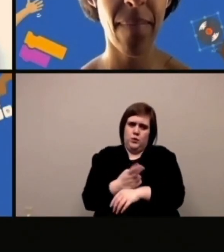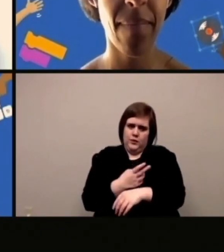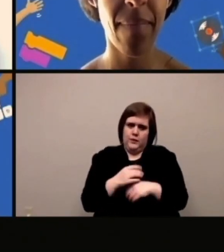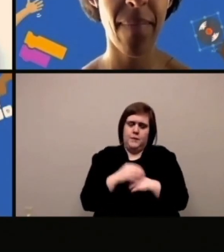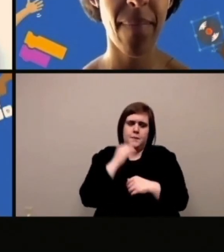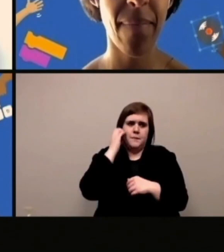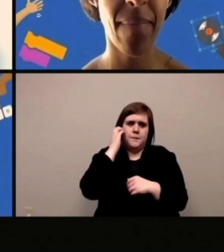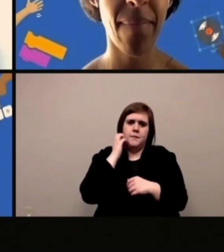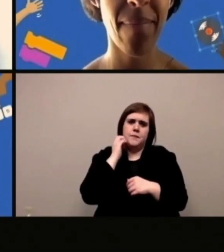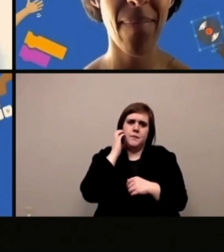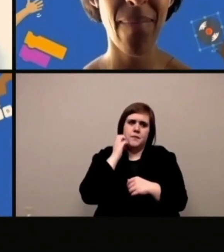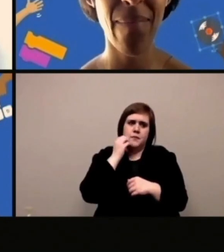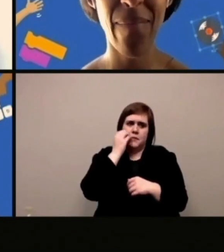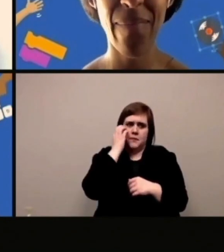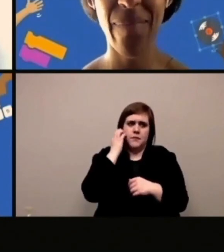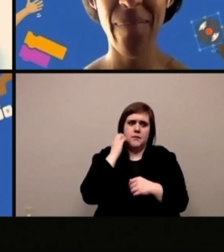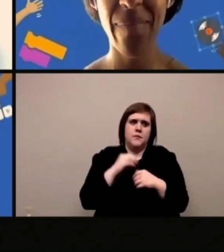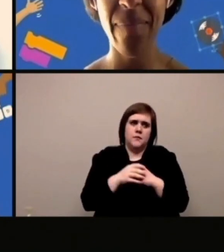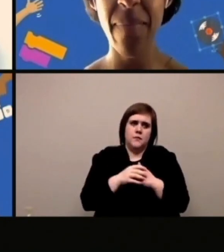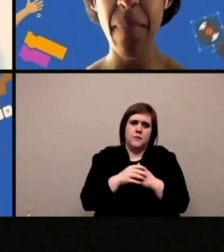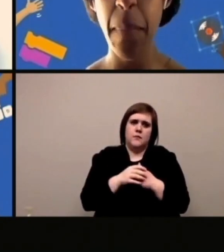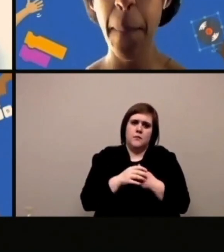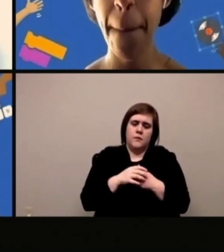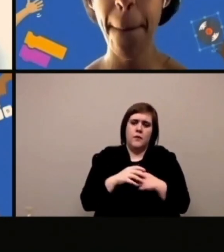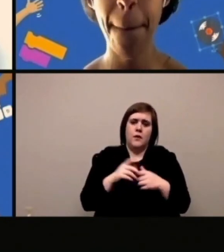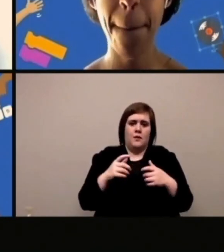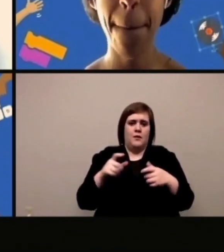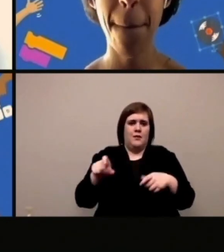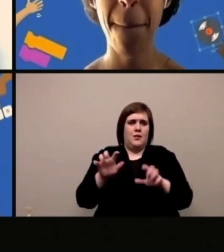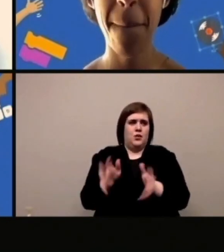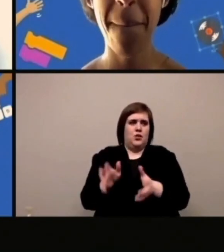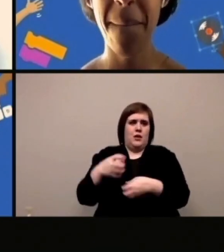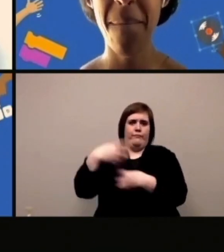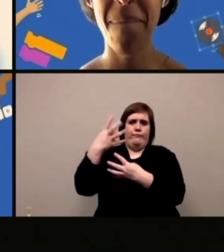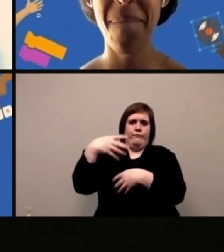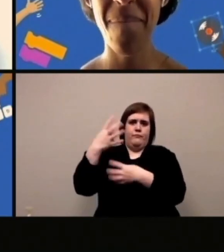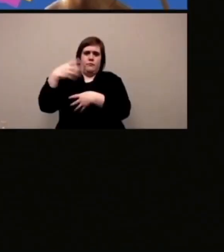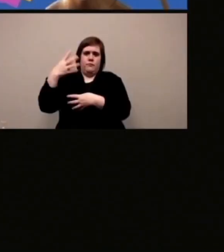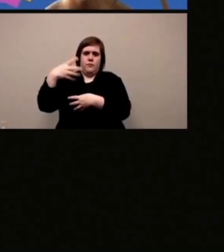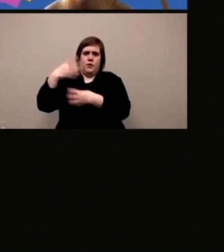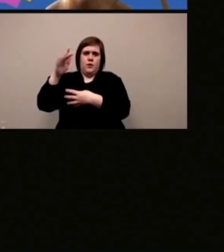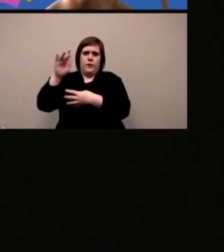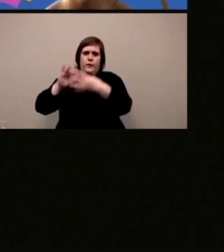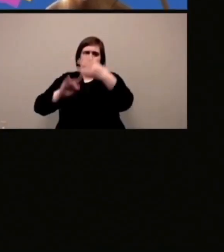come dovremo migliorarlo prima che sia pronto per tutte le diverse persone